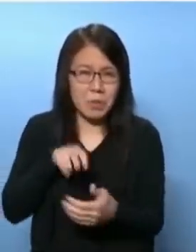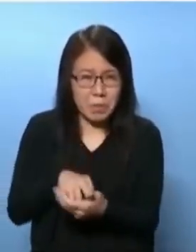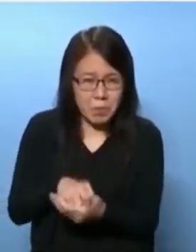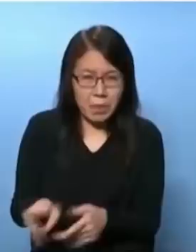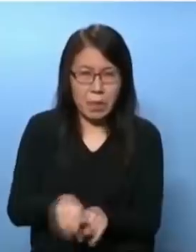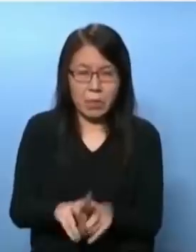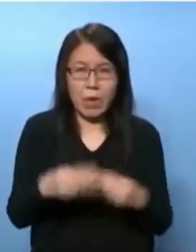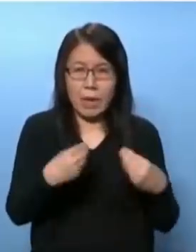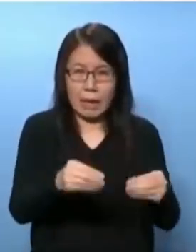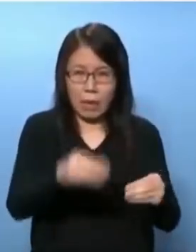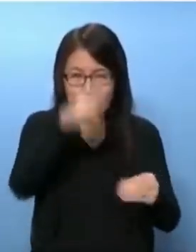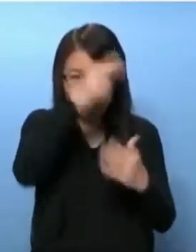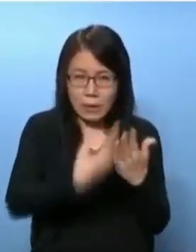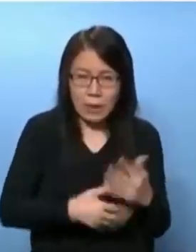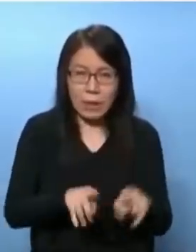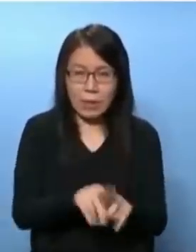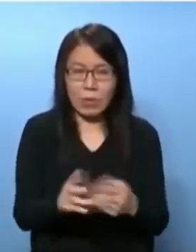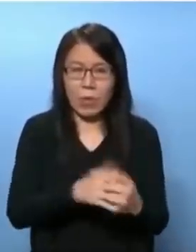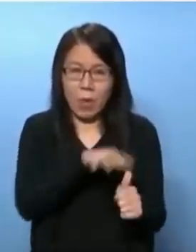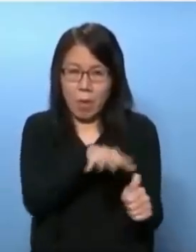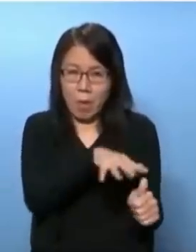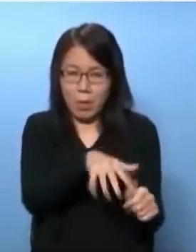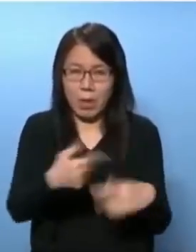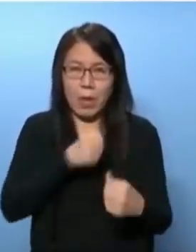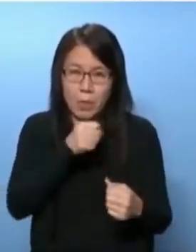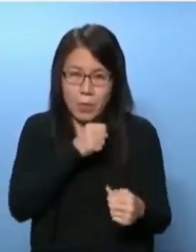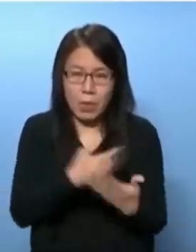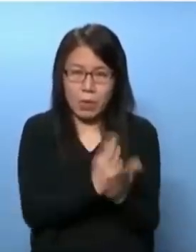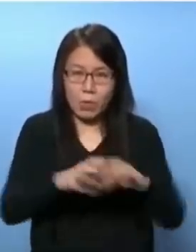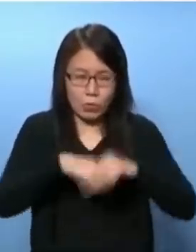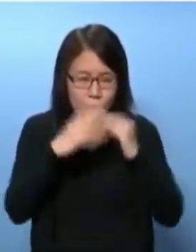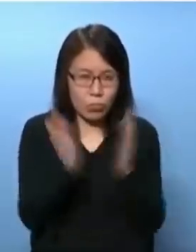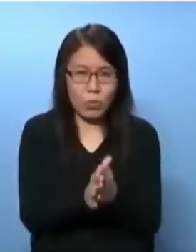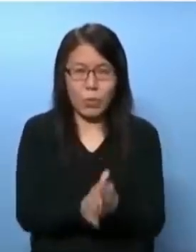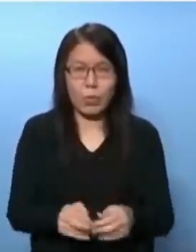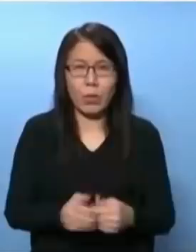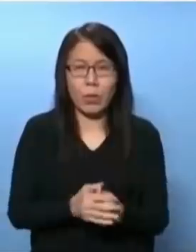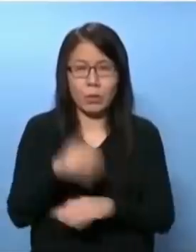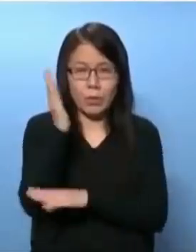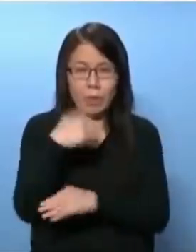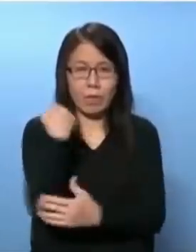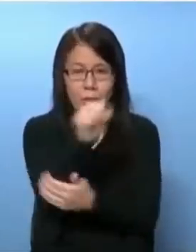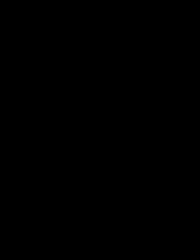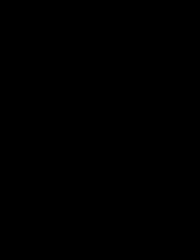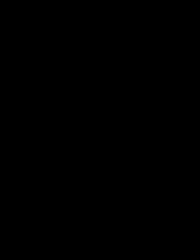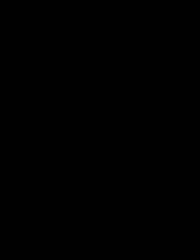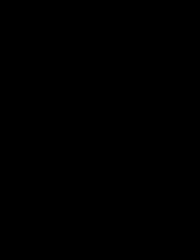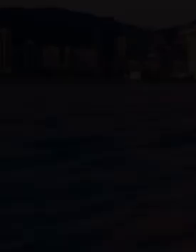用教育的政策愚民的政策控制传媒控制所有东做奴隶本人近期神迟反对立入